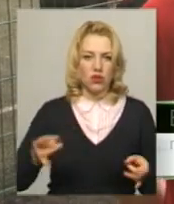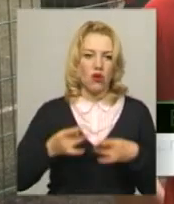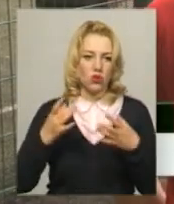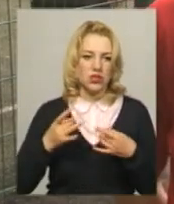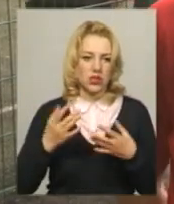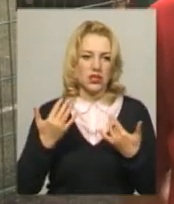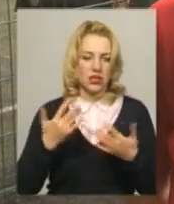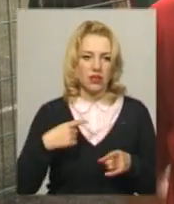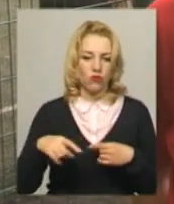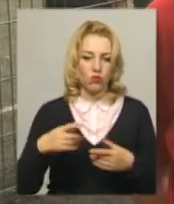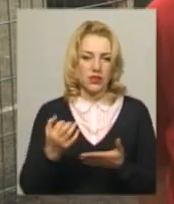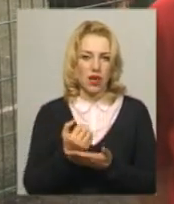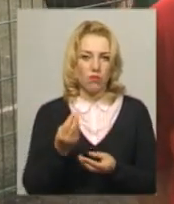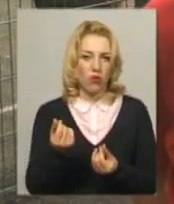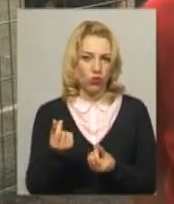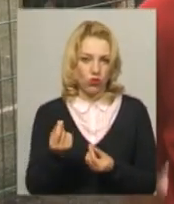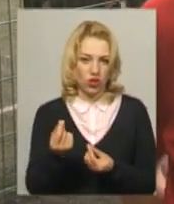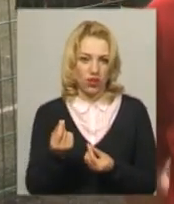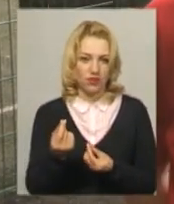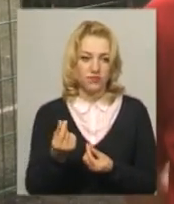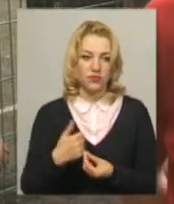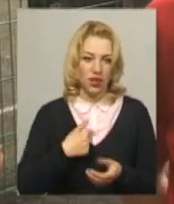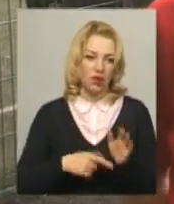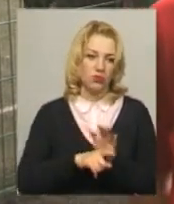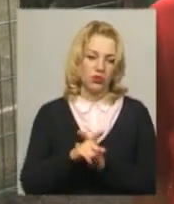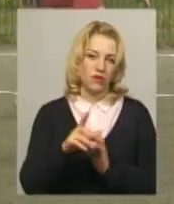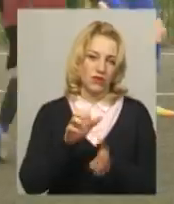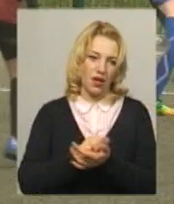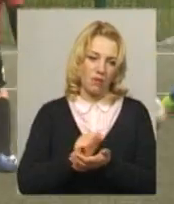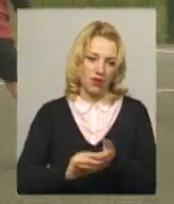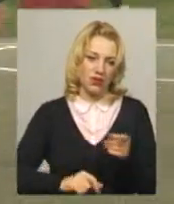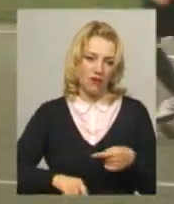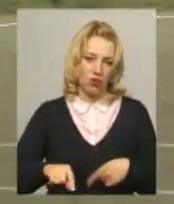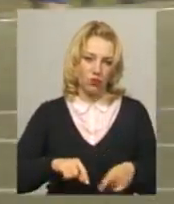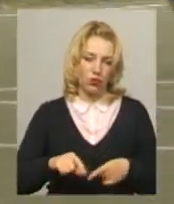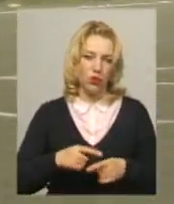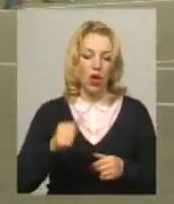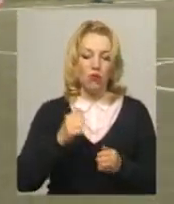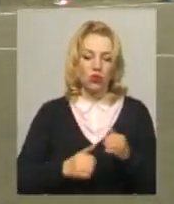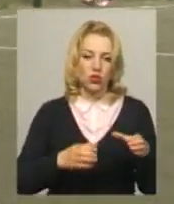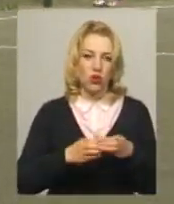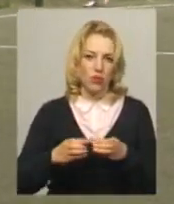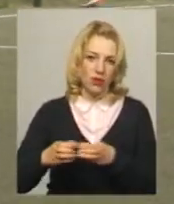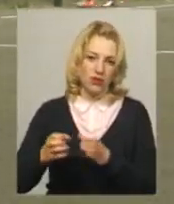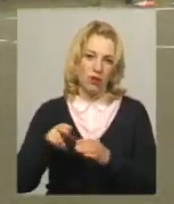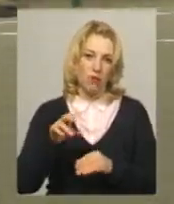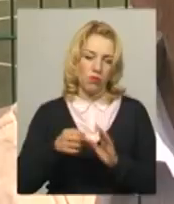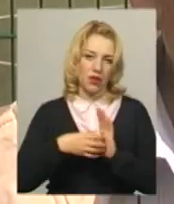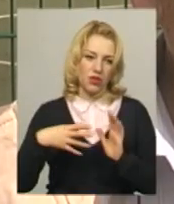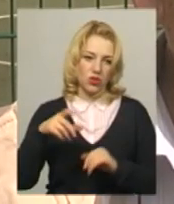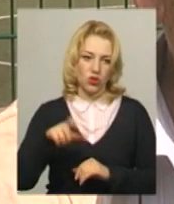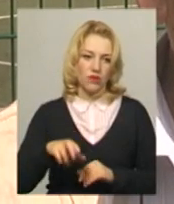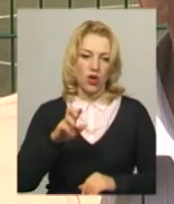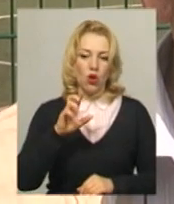футболісти заробляють грошей, і я почав займатися футболом. У кожній команді 15 чоловік, розповідає Валентин Бошко.